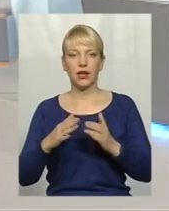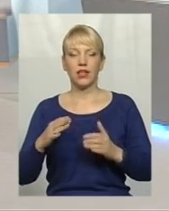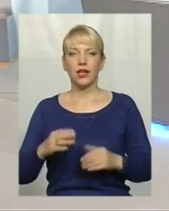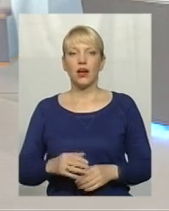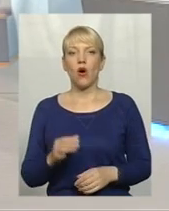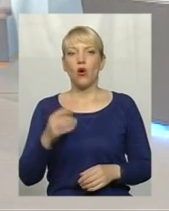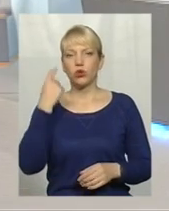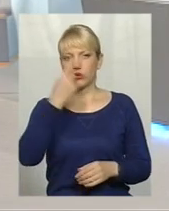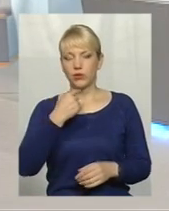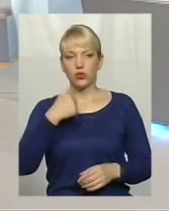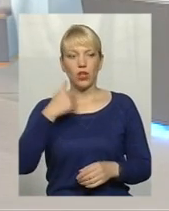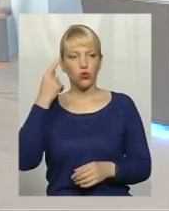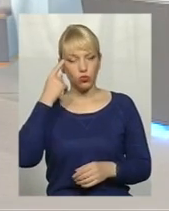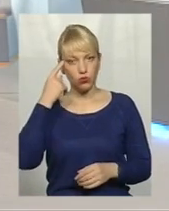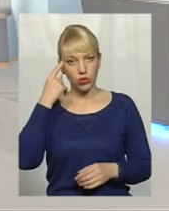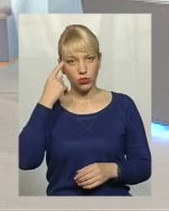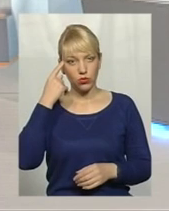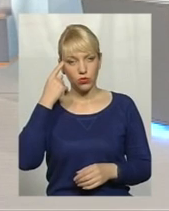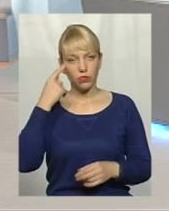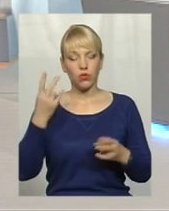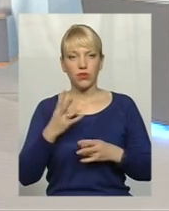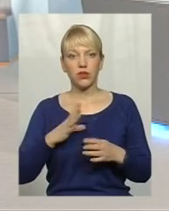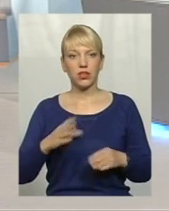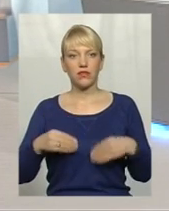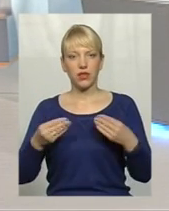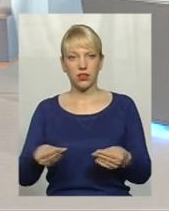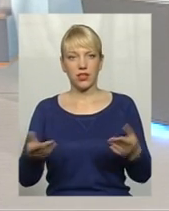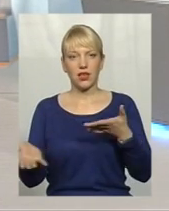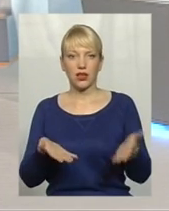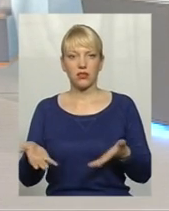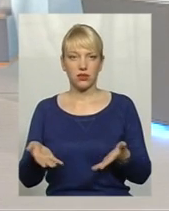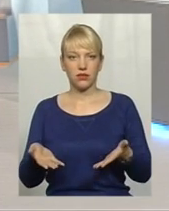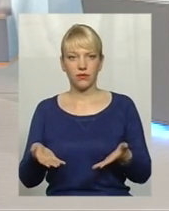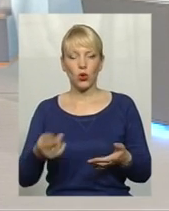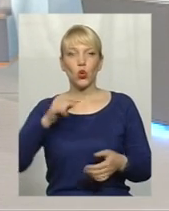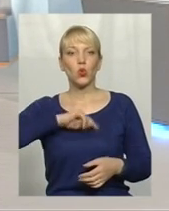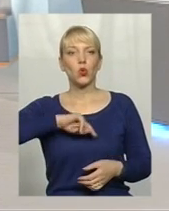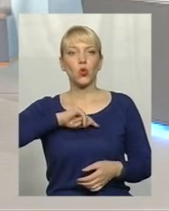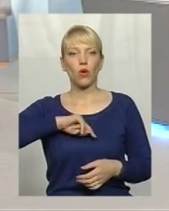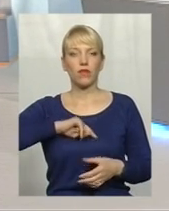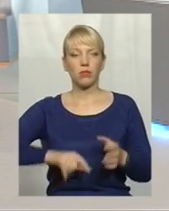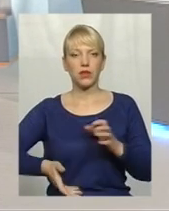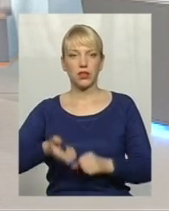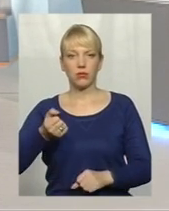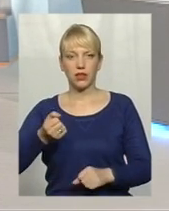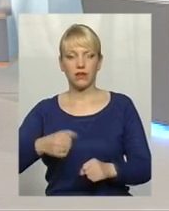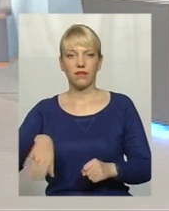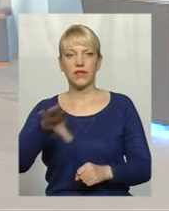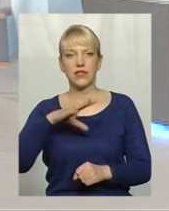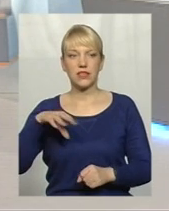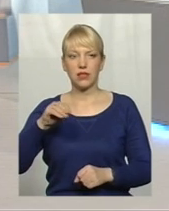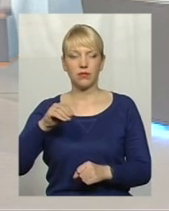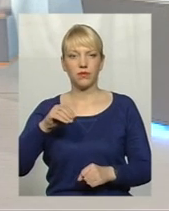І особисто, я думаю, має надаватися якась духовна підтримка сім'ям.